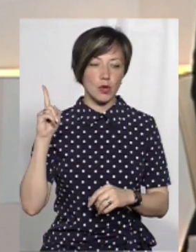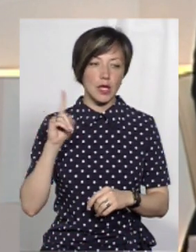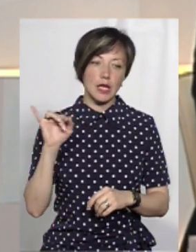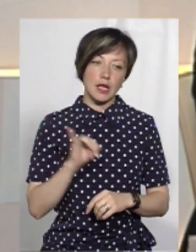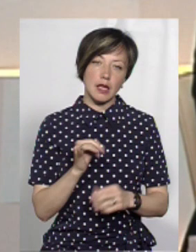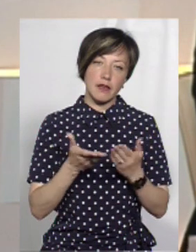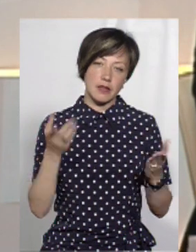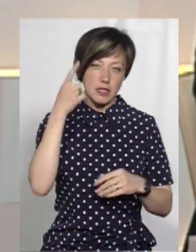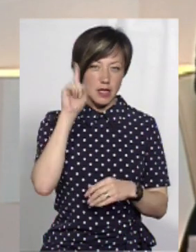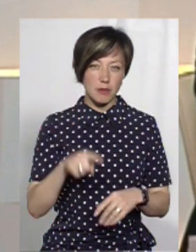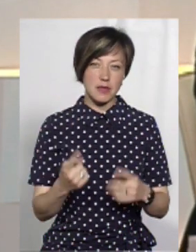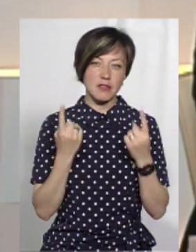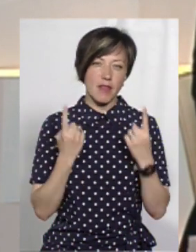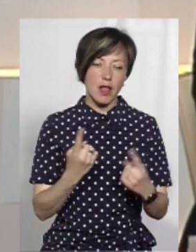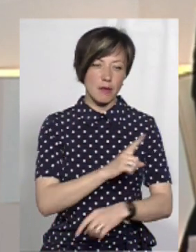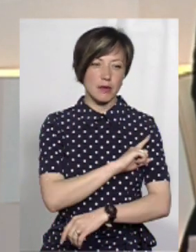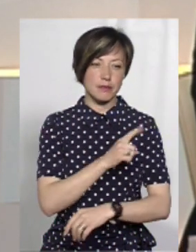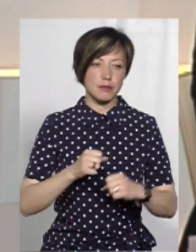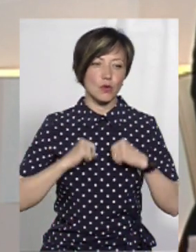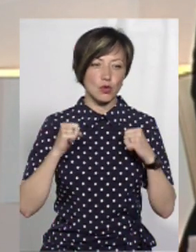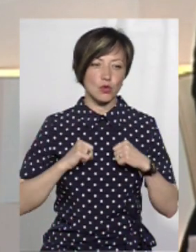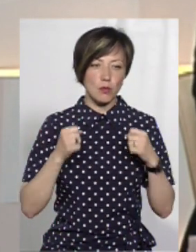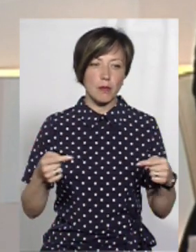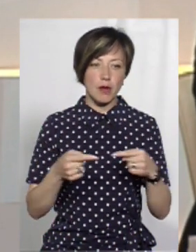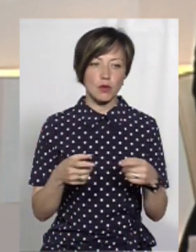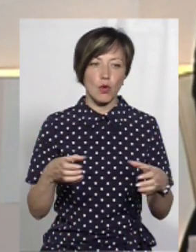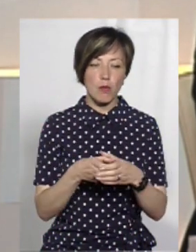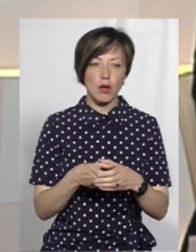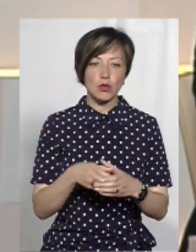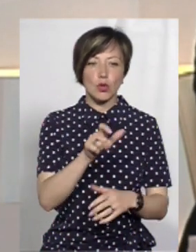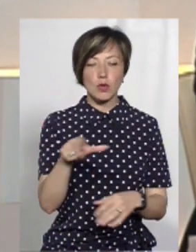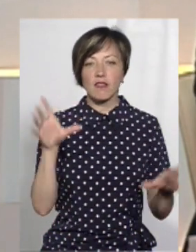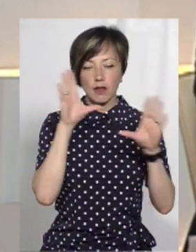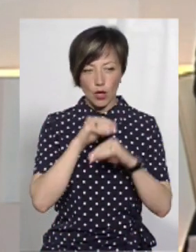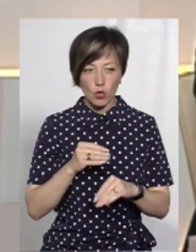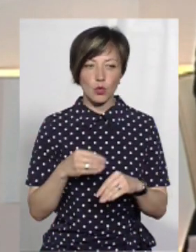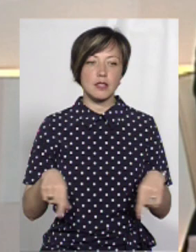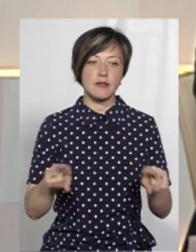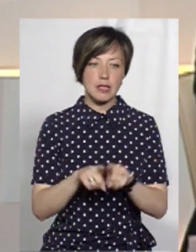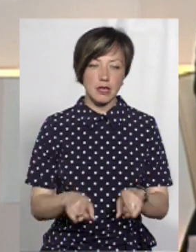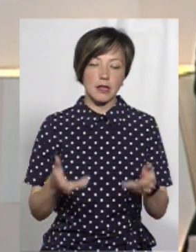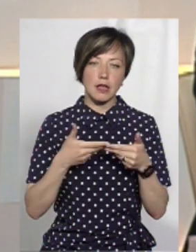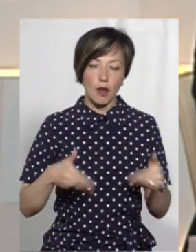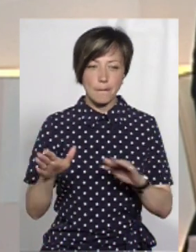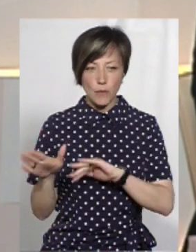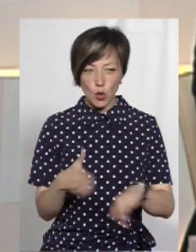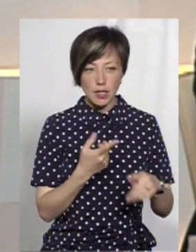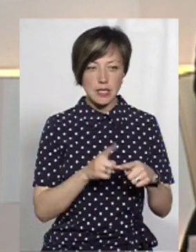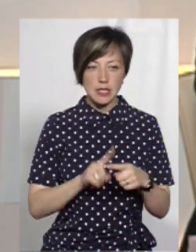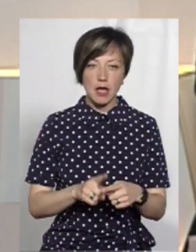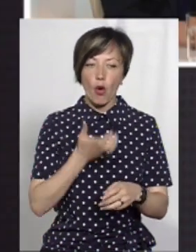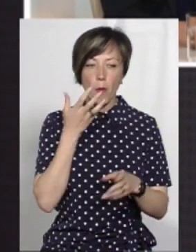ви знаєте, з великими потугами разом певною командою людей вдалося все-таки нам пройти цей